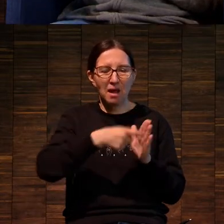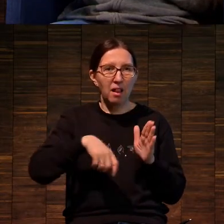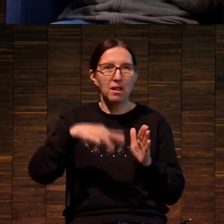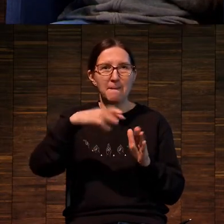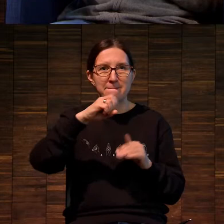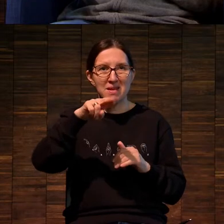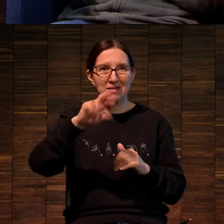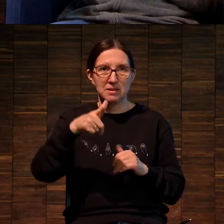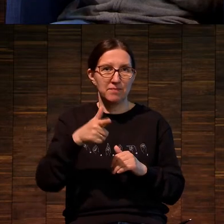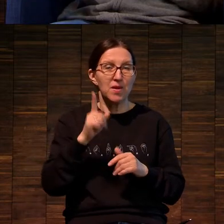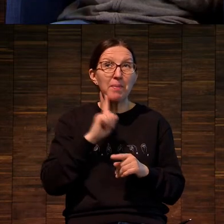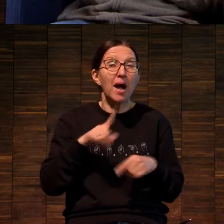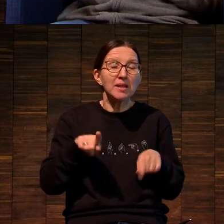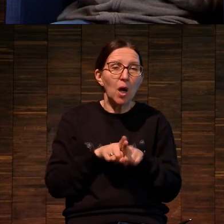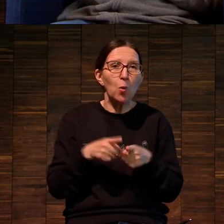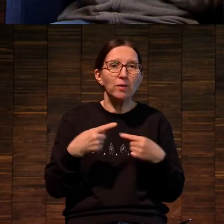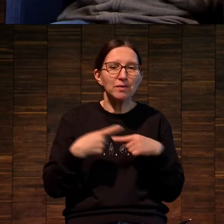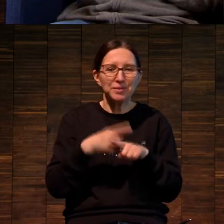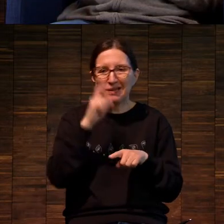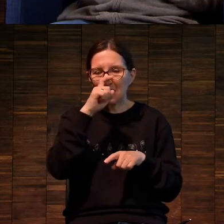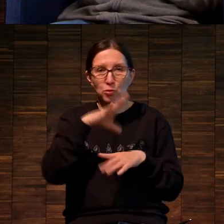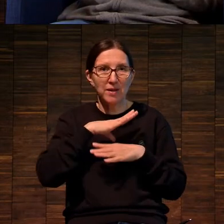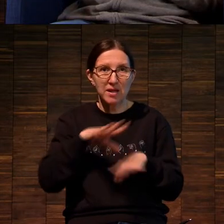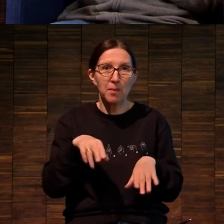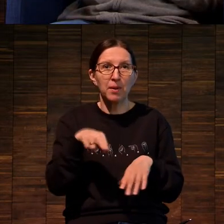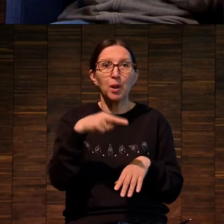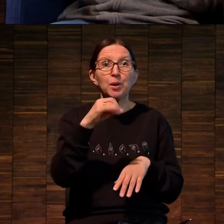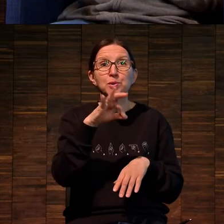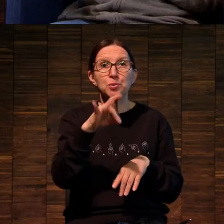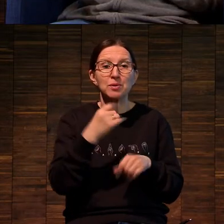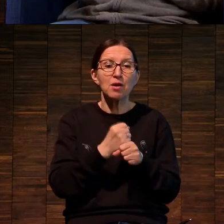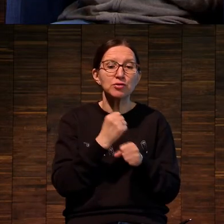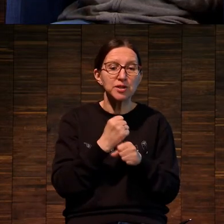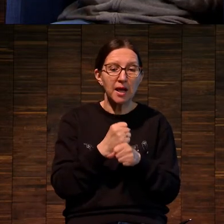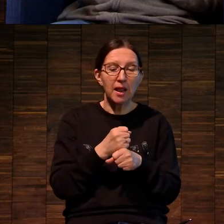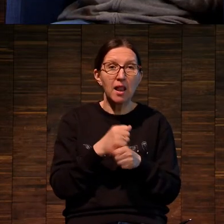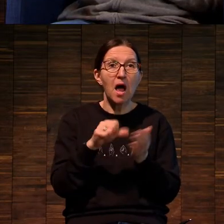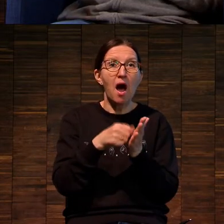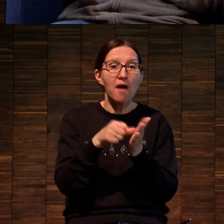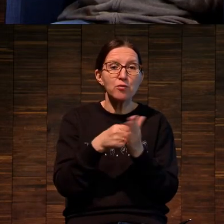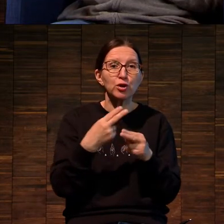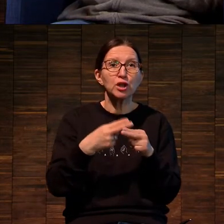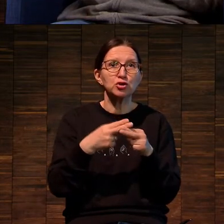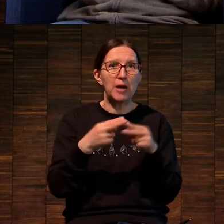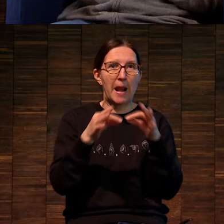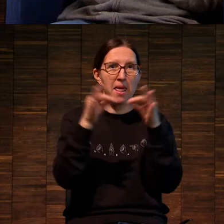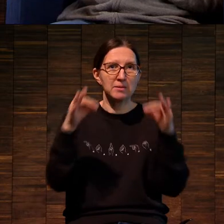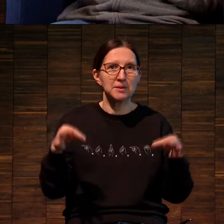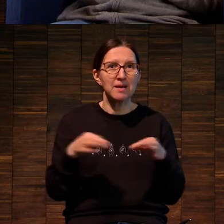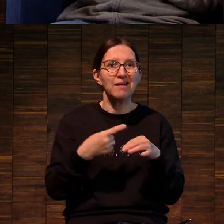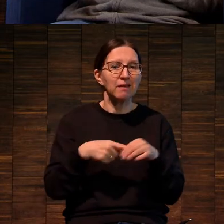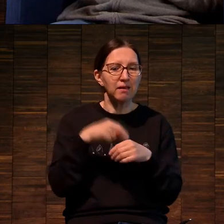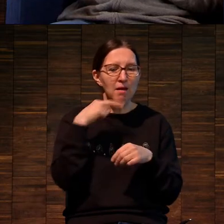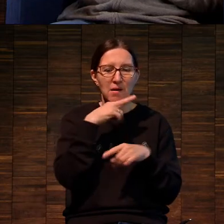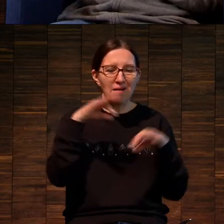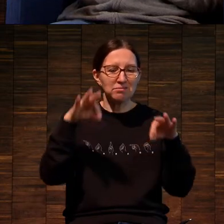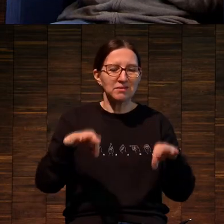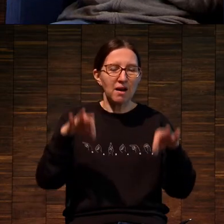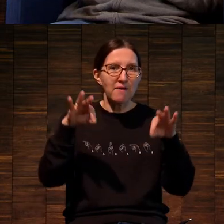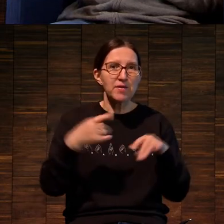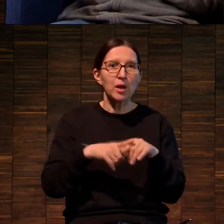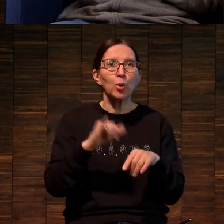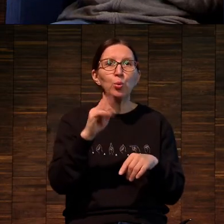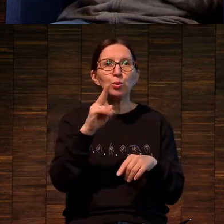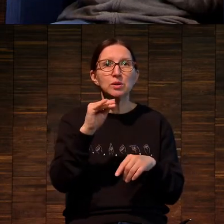медь. То есть Дюрер пробовал делать афорт на железе. И травил он его доступными кислыми средами.